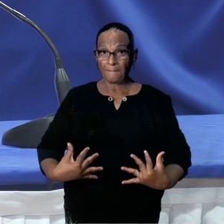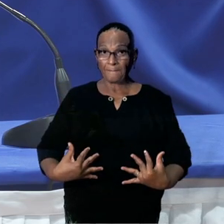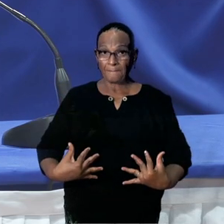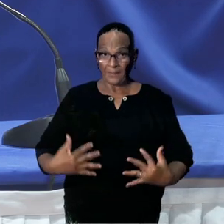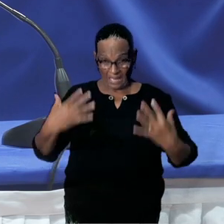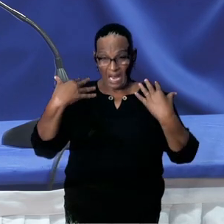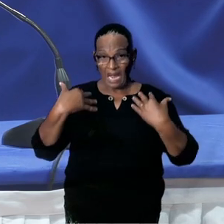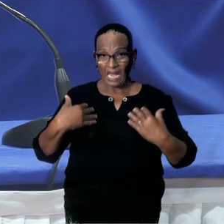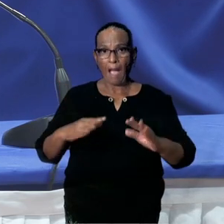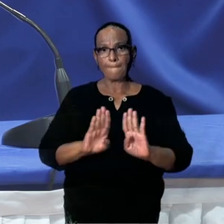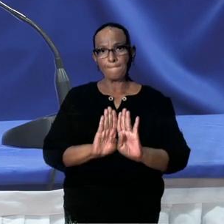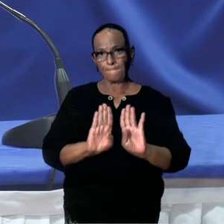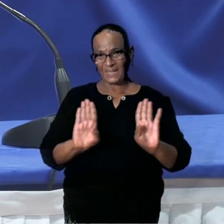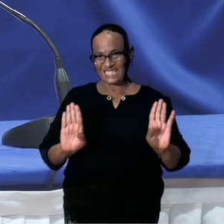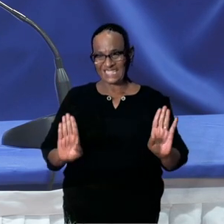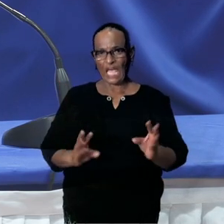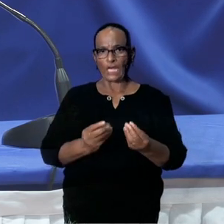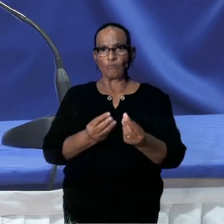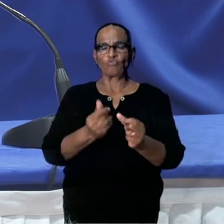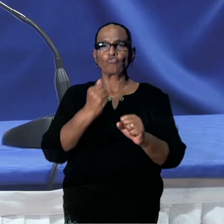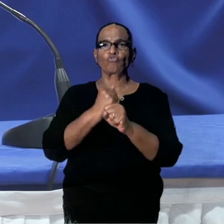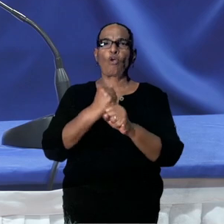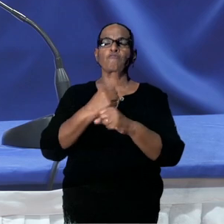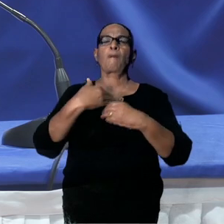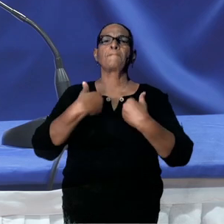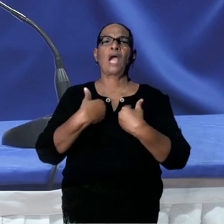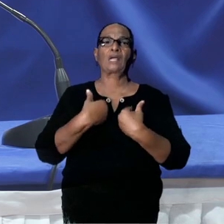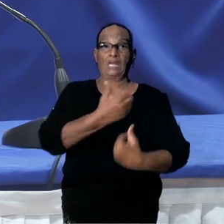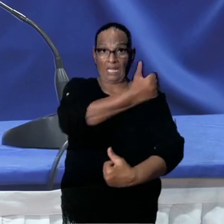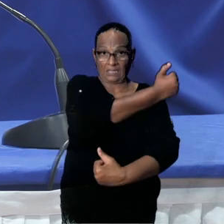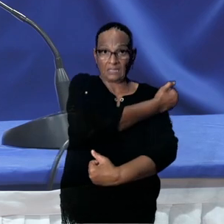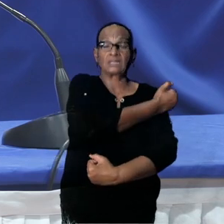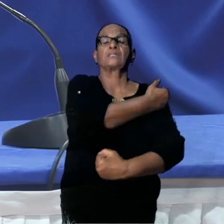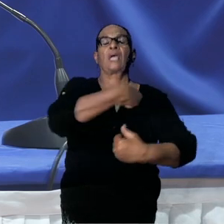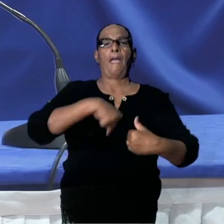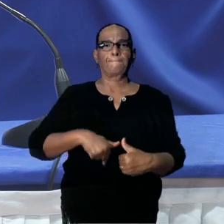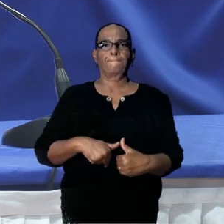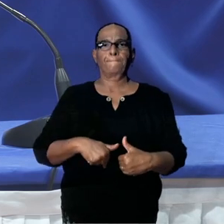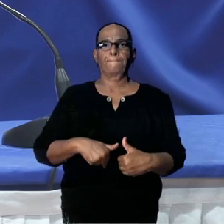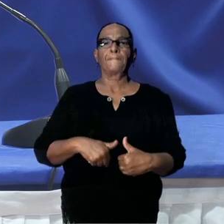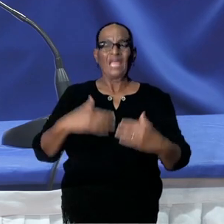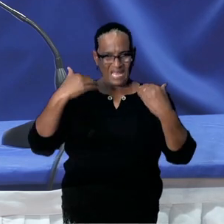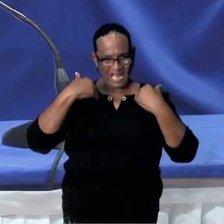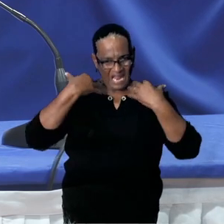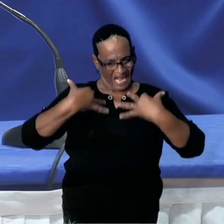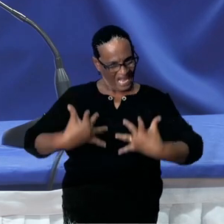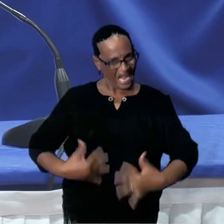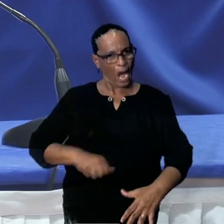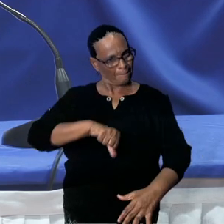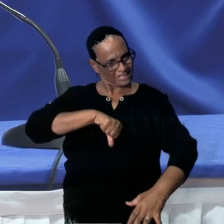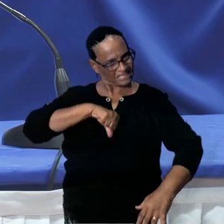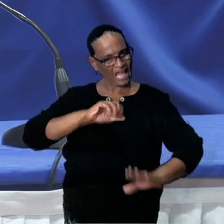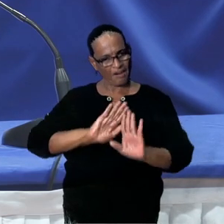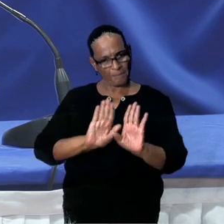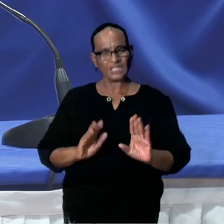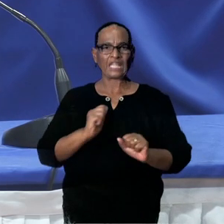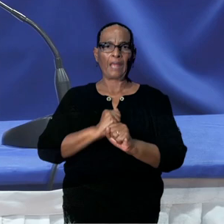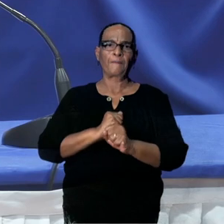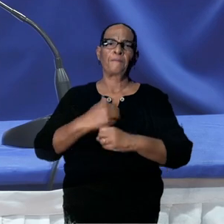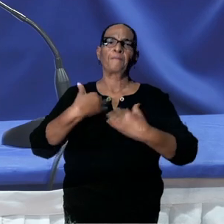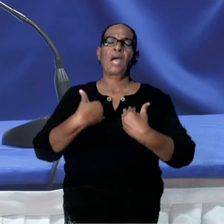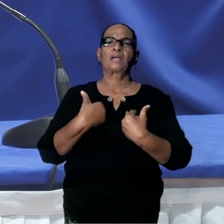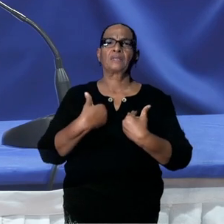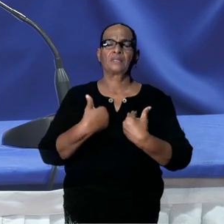Zo ontstaat de immuniteit tegen het COVID-virus, als het ware. Door